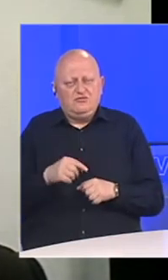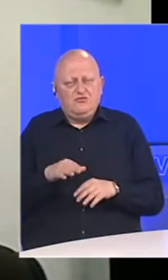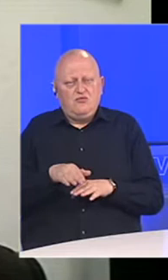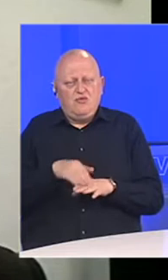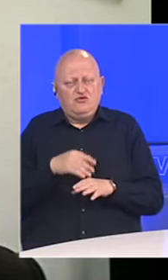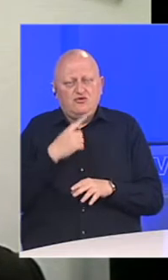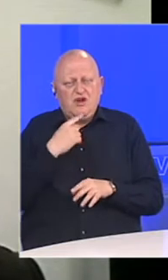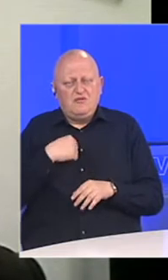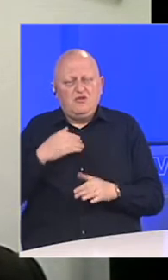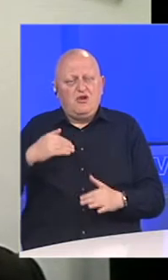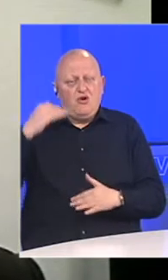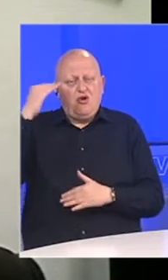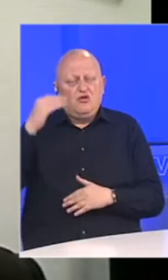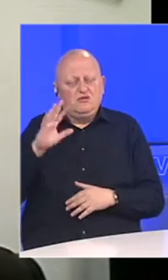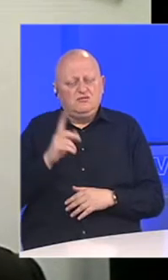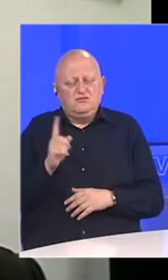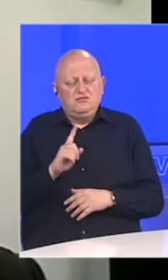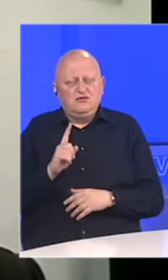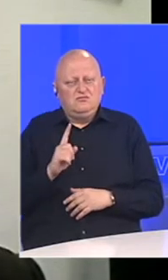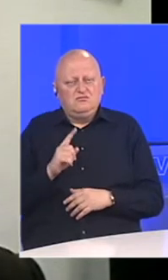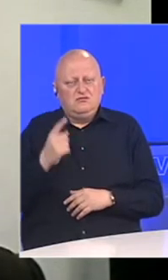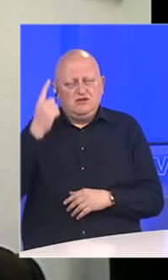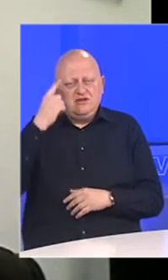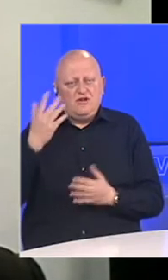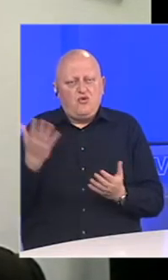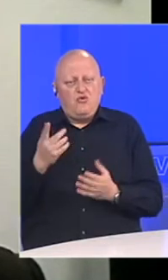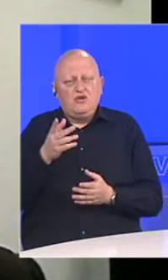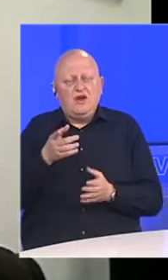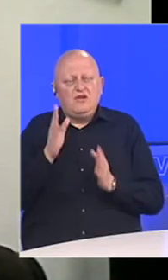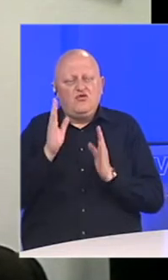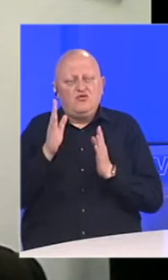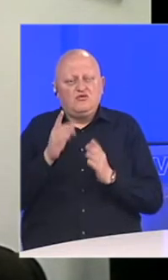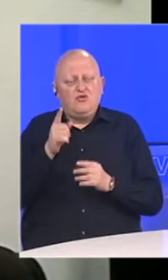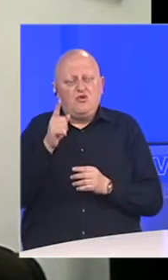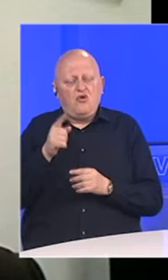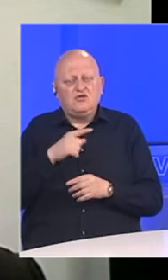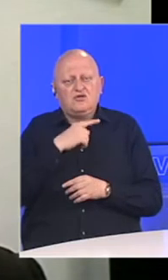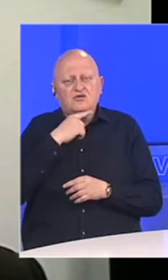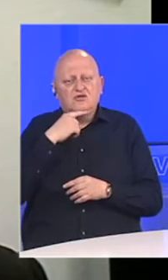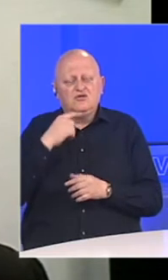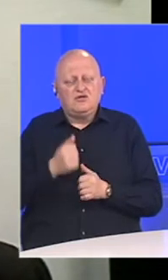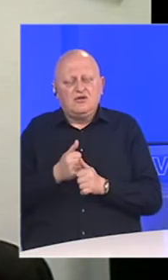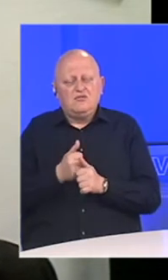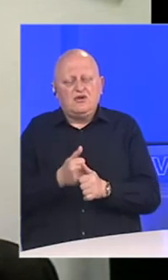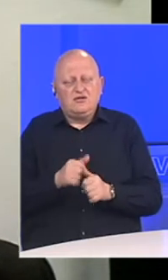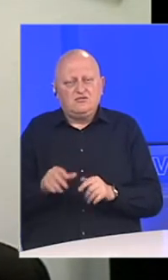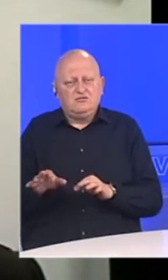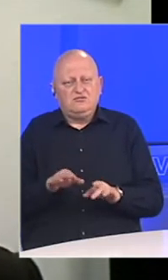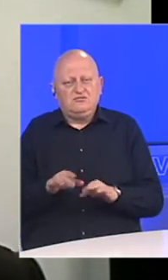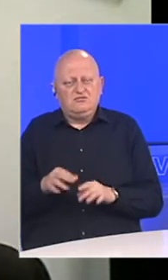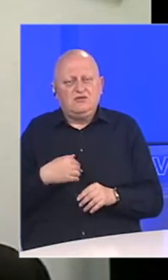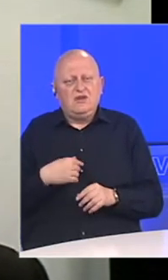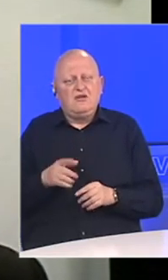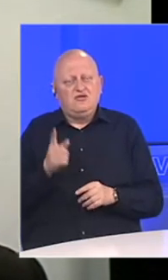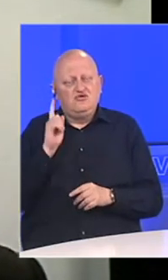kažem kada im je odrasli, možda nismo znali kuda sve ovo ide, oni su dosta pratili stvari na internetu, dosta su